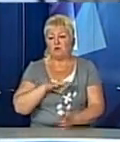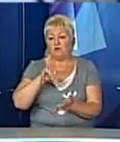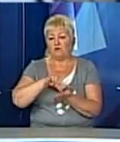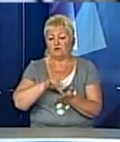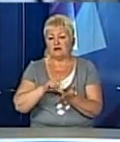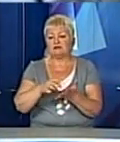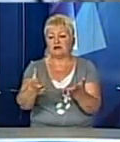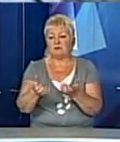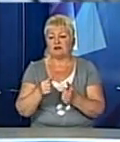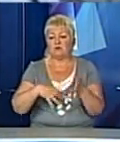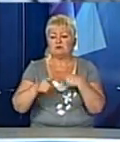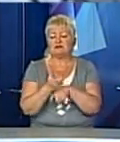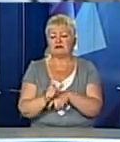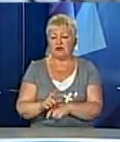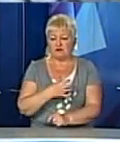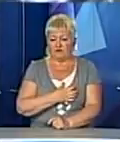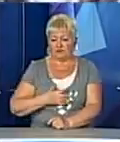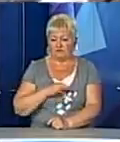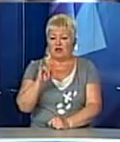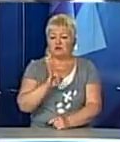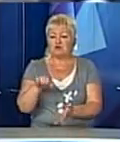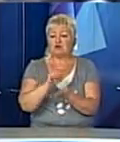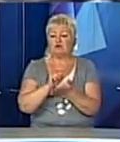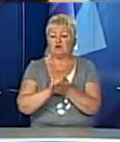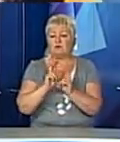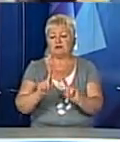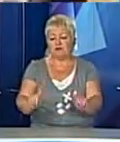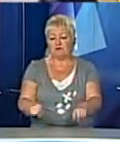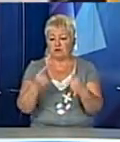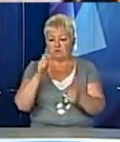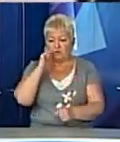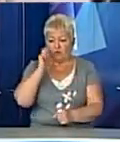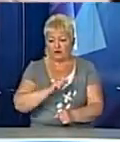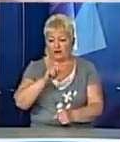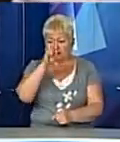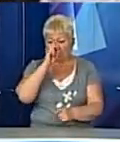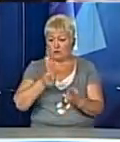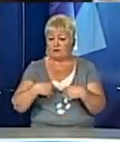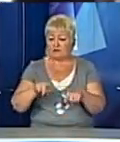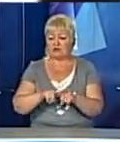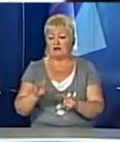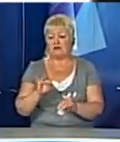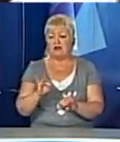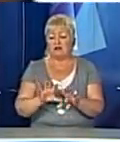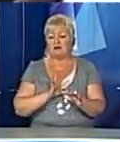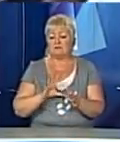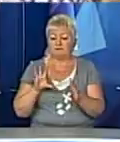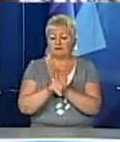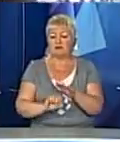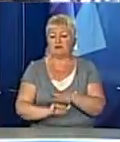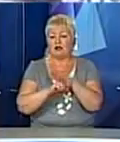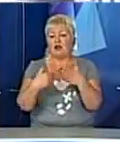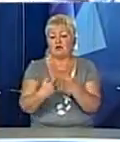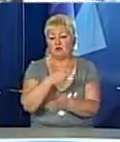прийняття усіх найважливіших історичних документів, які відновлювали українську державність і закладали основи нової